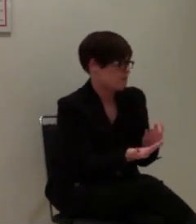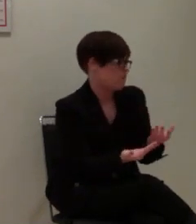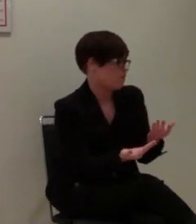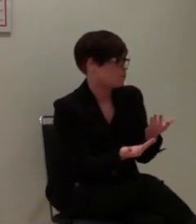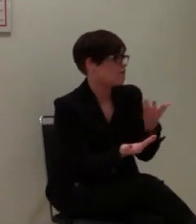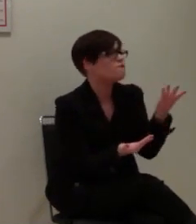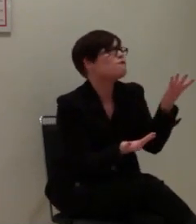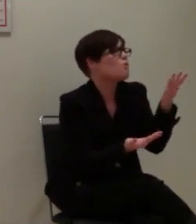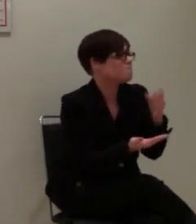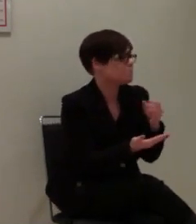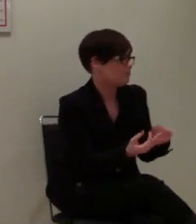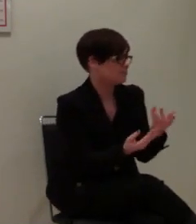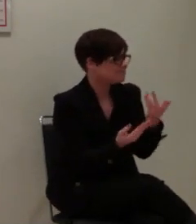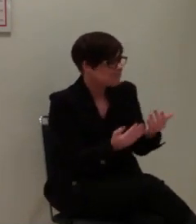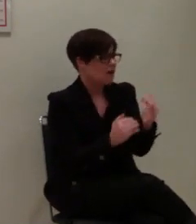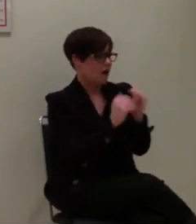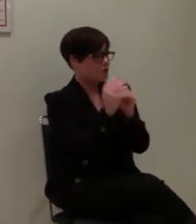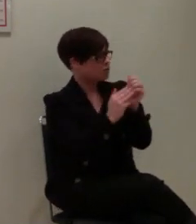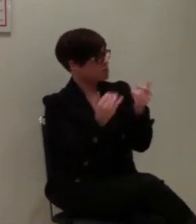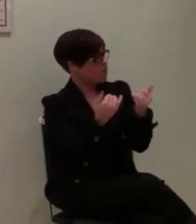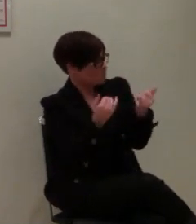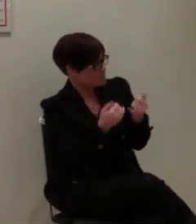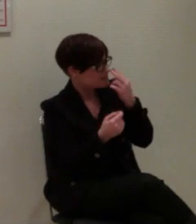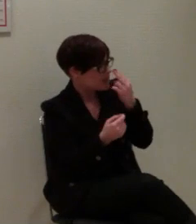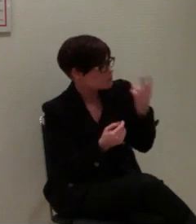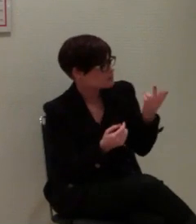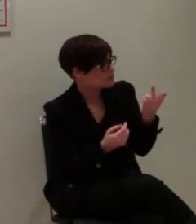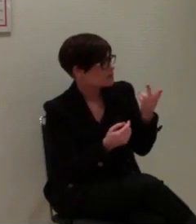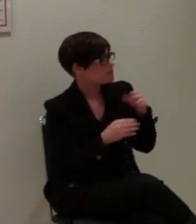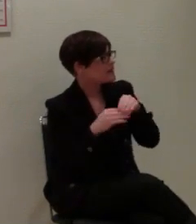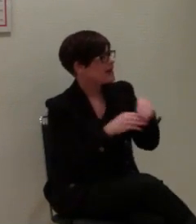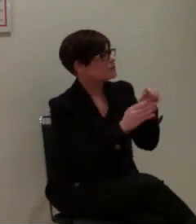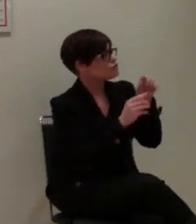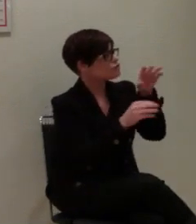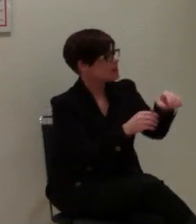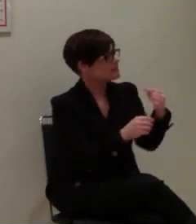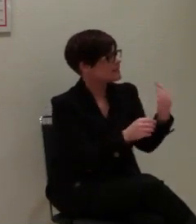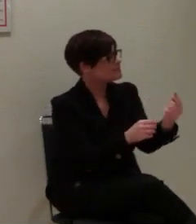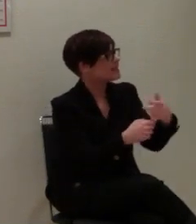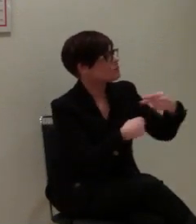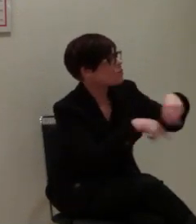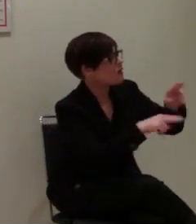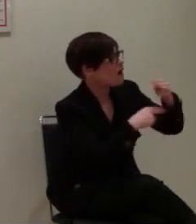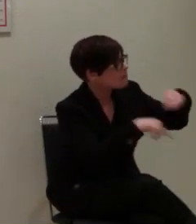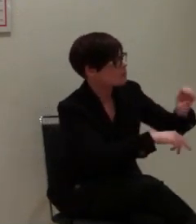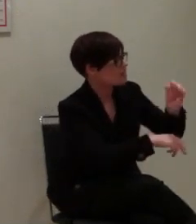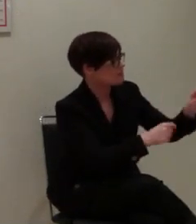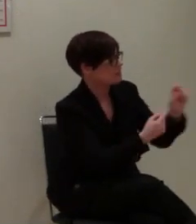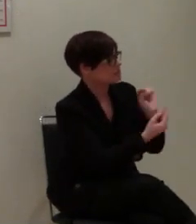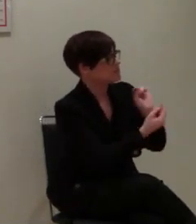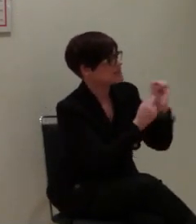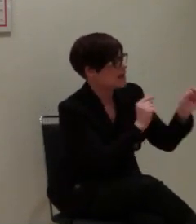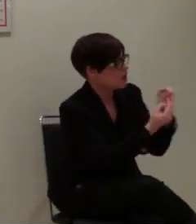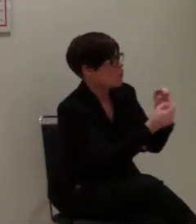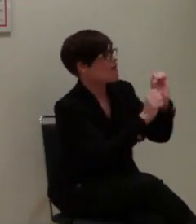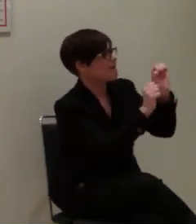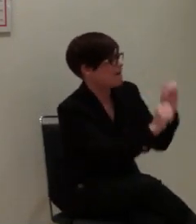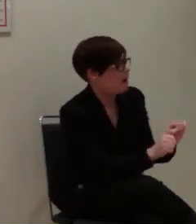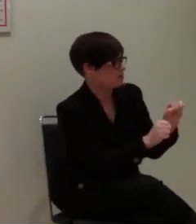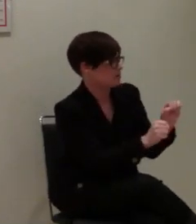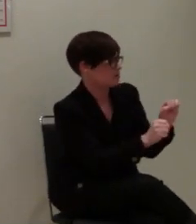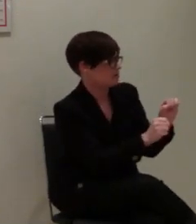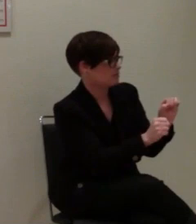Letztendlich ist es so aufgebaut, dass die Leitstelle auch auf die SMS rückantworten kann per SMS, sodass da ein Dialog aufgebaut werden kann.